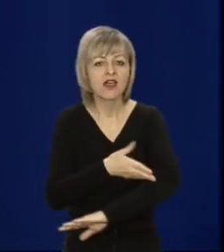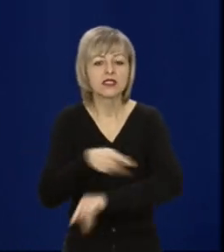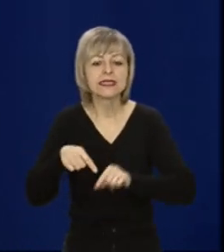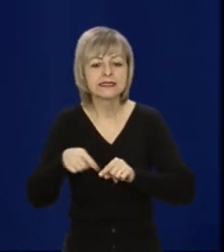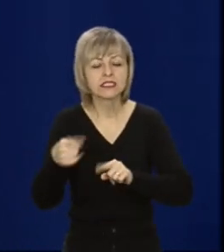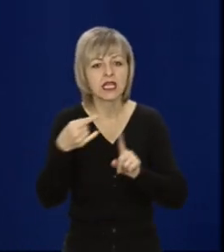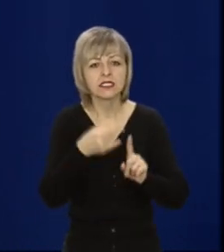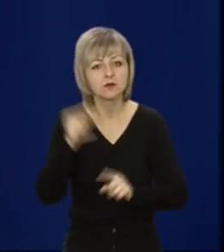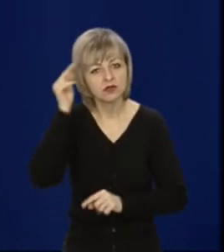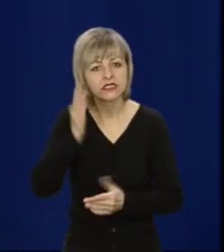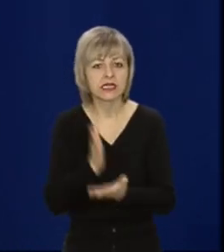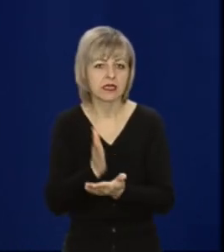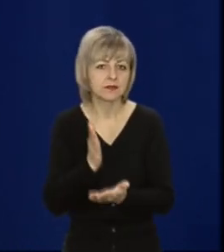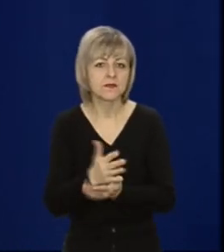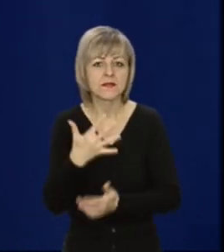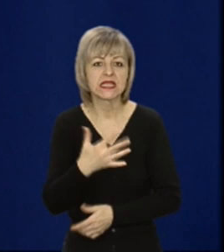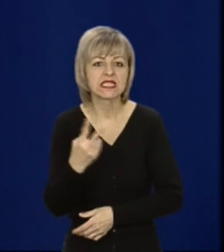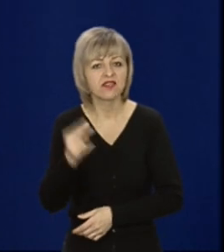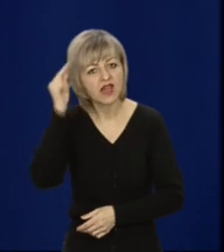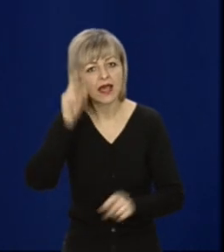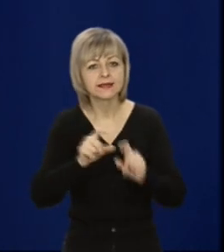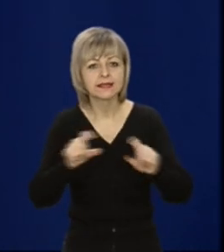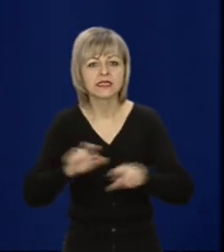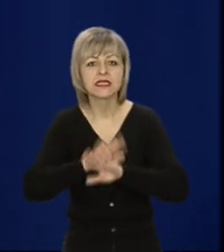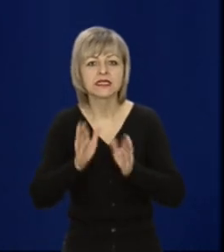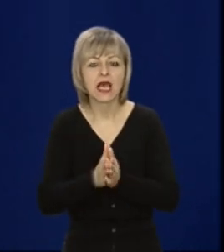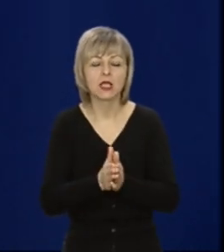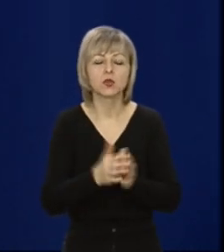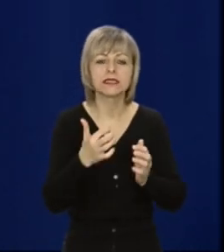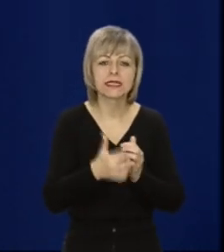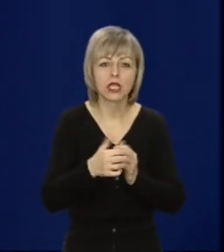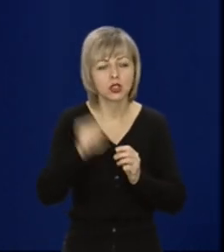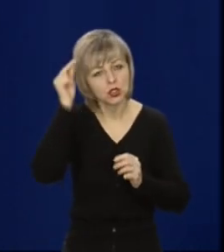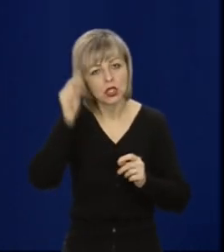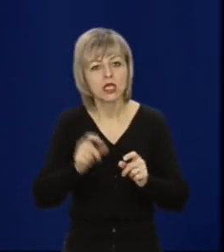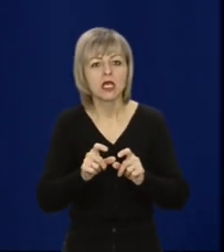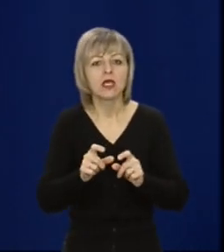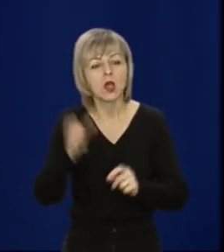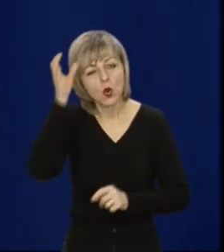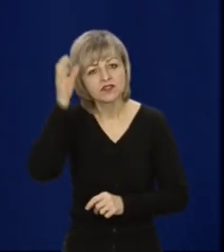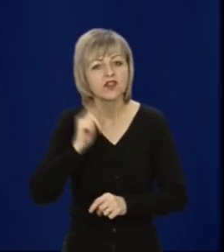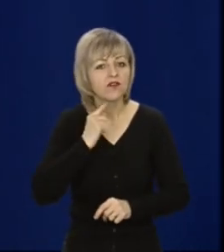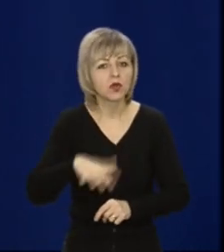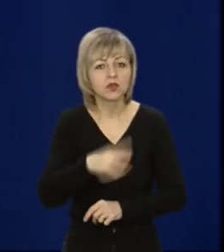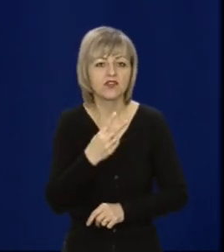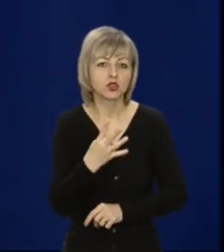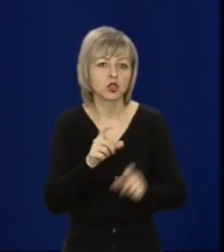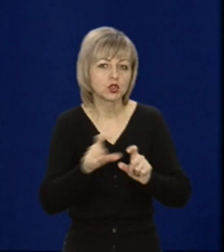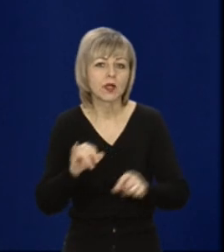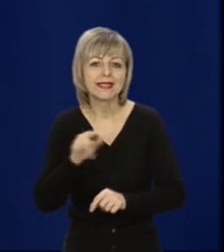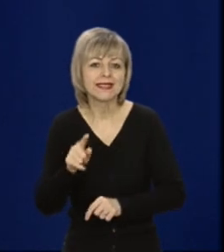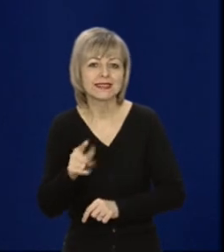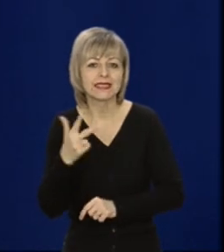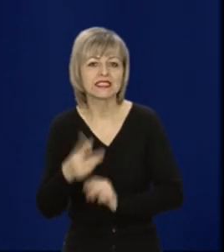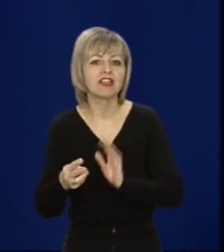дистанційному навчанні наразі перебуває 52 заклади загальної середньої освіти. У Луцькій громаді це 24 школи із